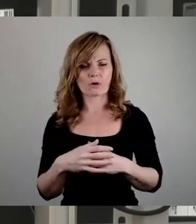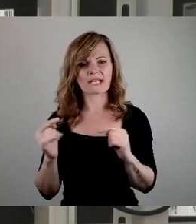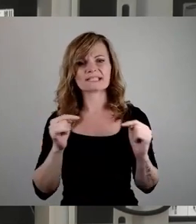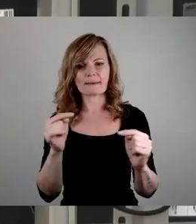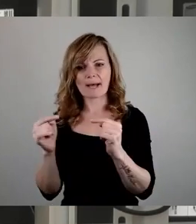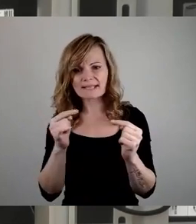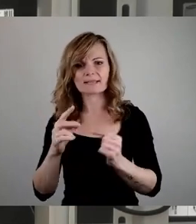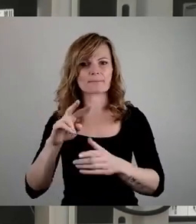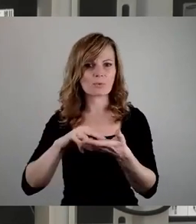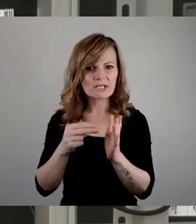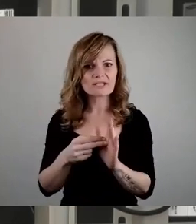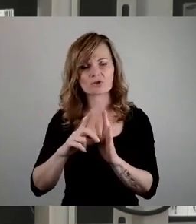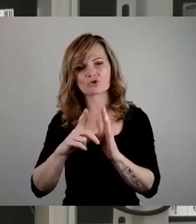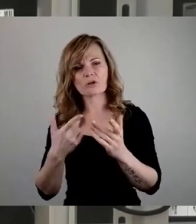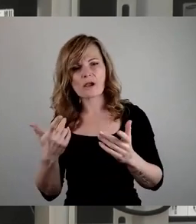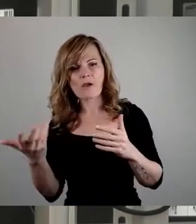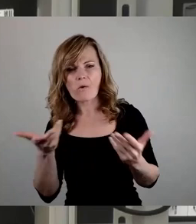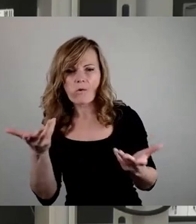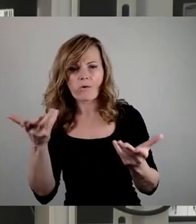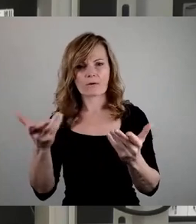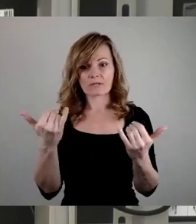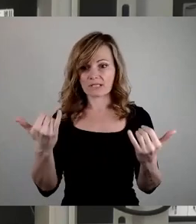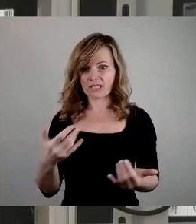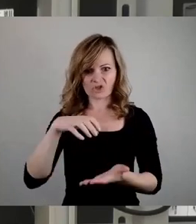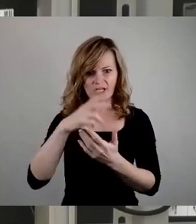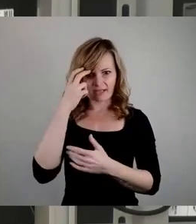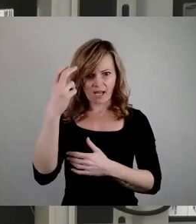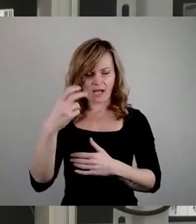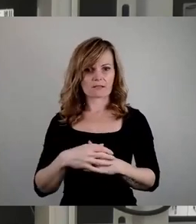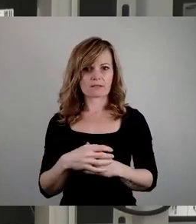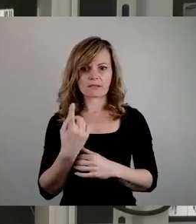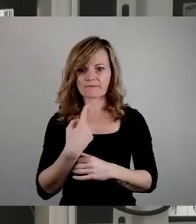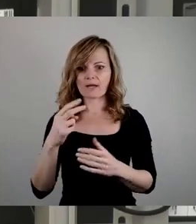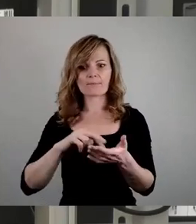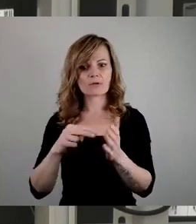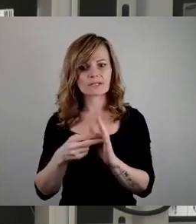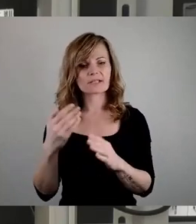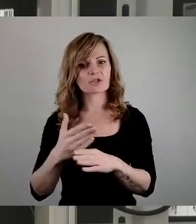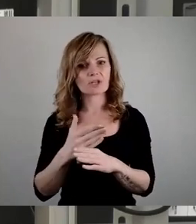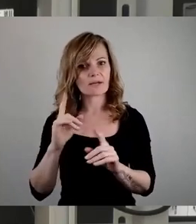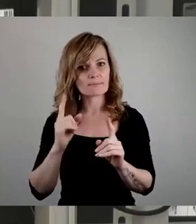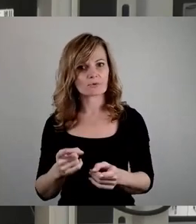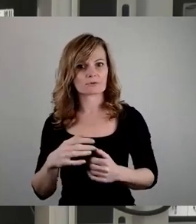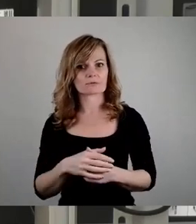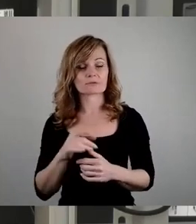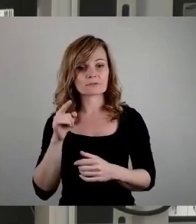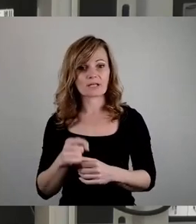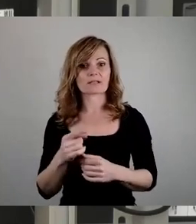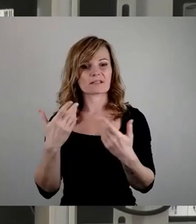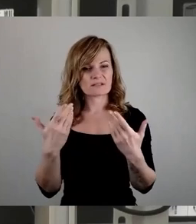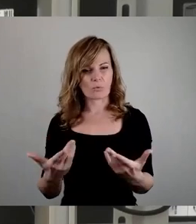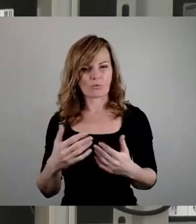politische Debatten leistet, sondern wir sind hier in einem Stadtrat, wo wir politische Entscheidungen zu treffen haben. Und das ist originär eine